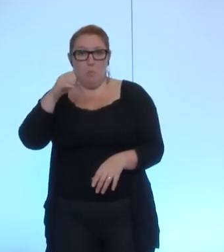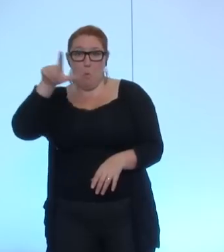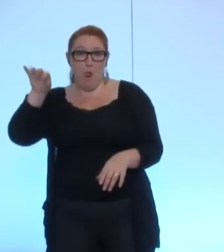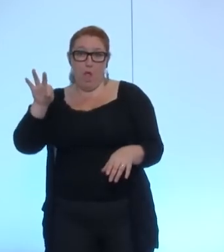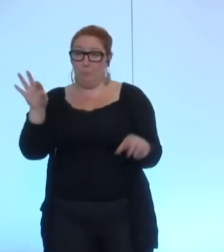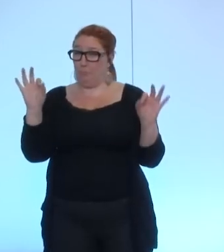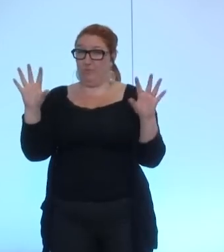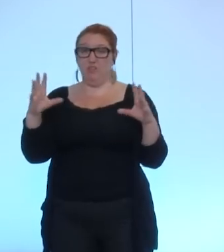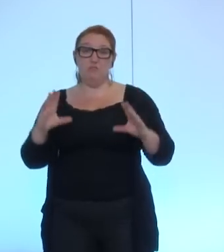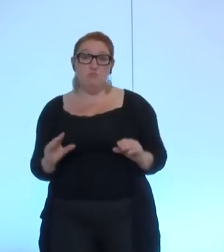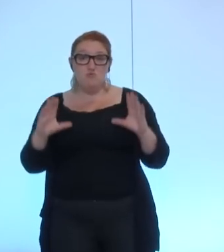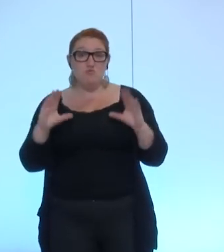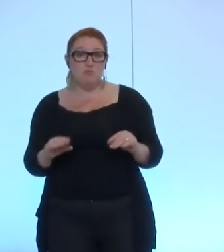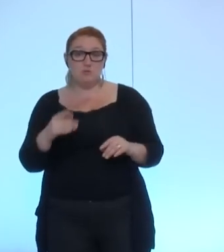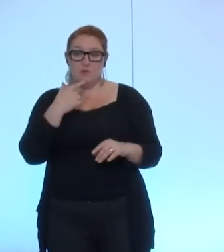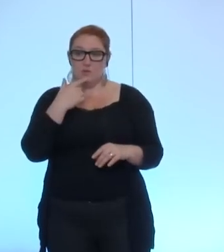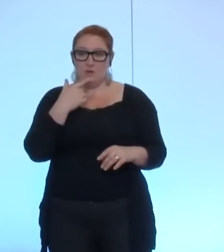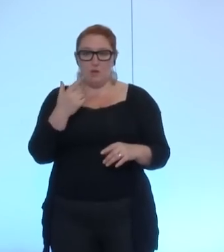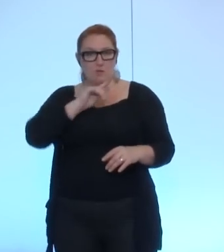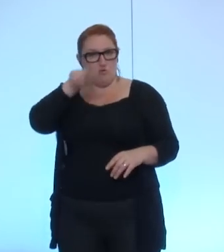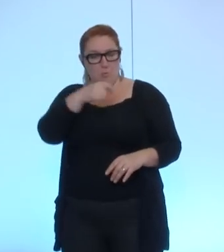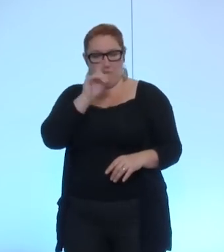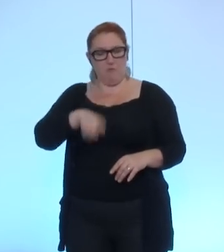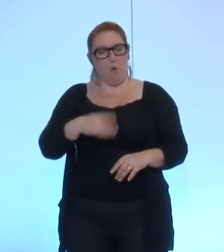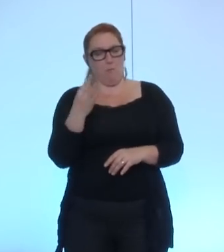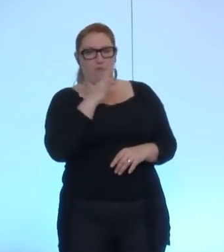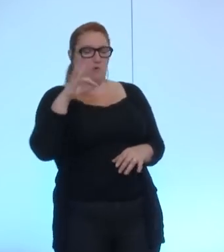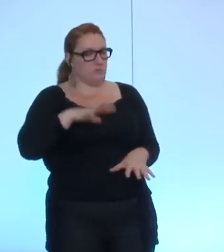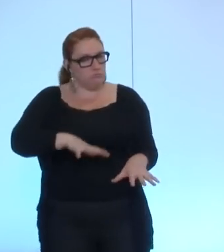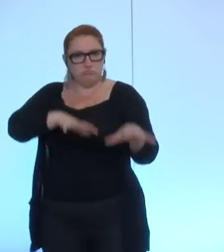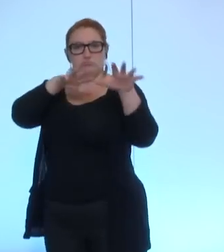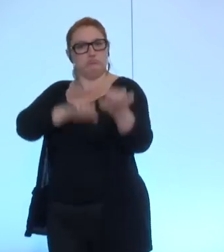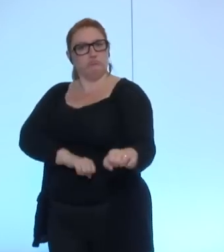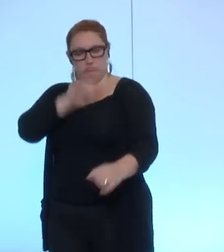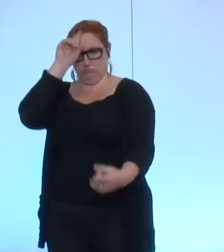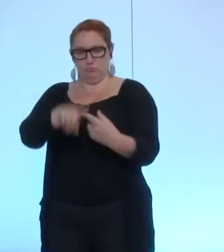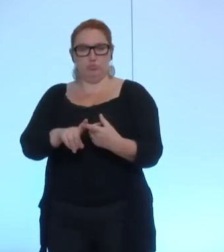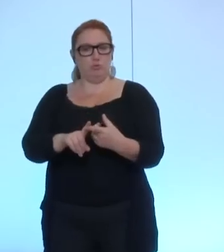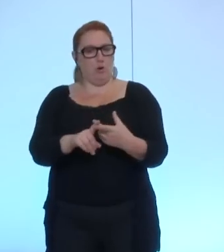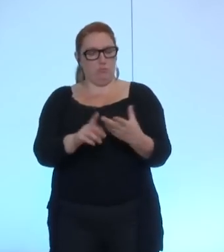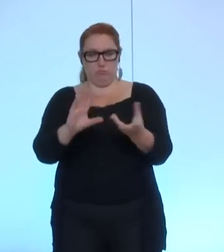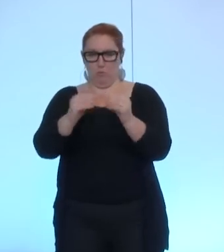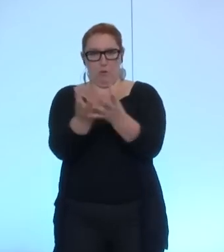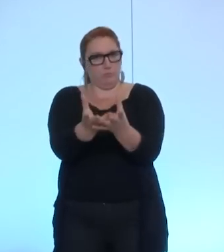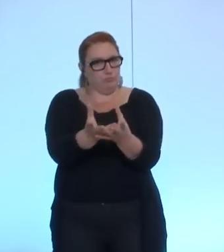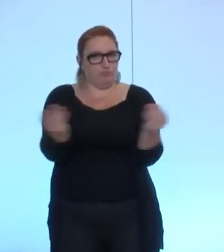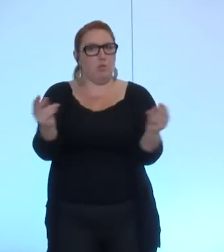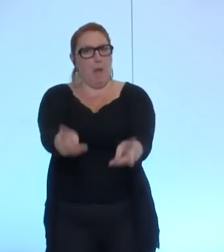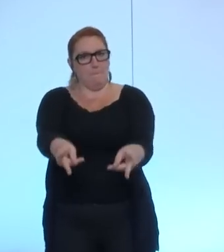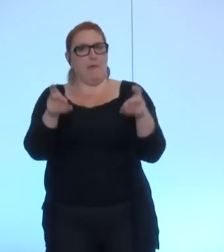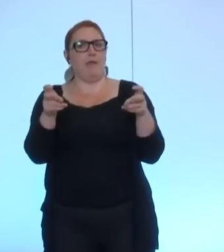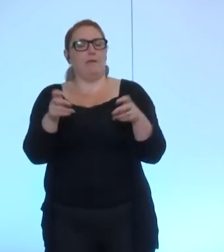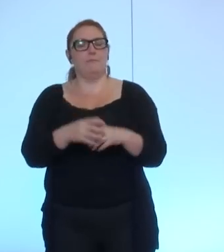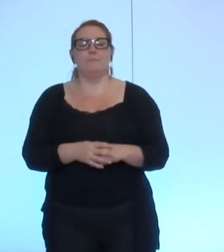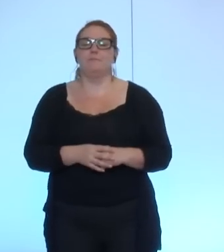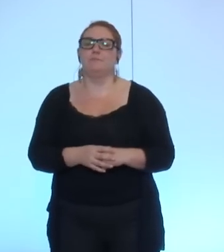agresseurs et de peser comme la France l'aurait dû pour une résolution pacifique du conflit revenons ainsi sur le